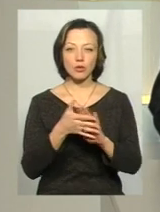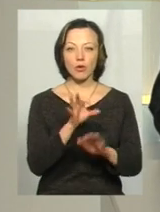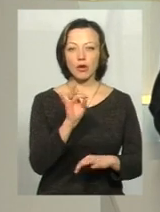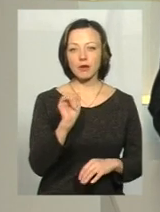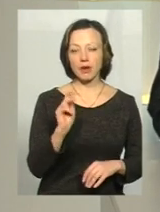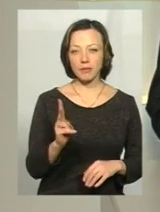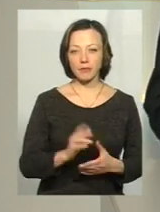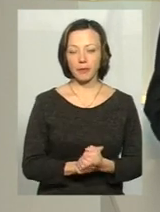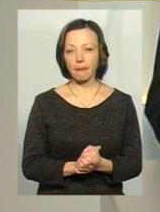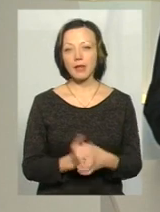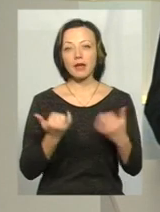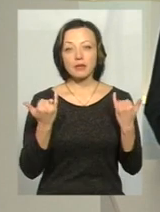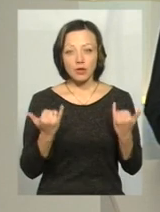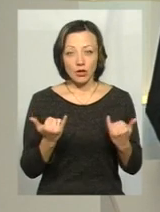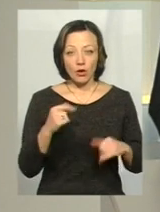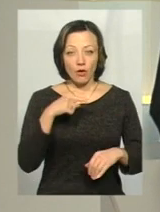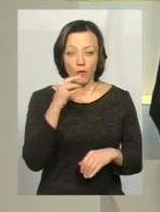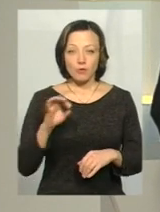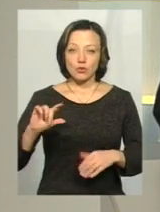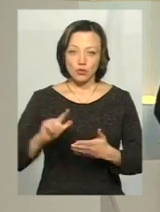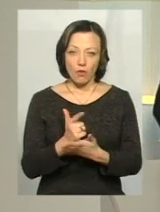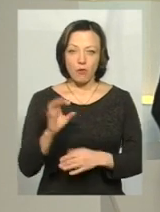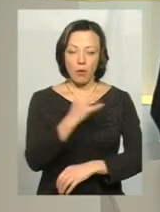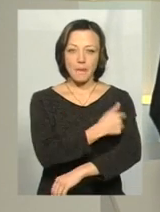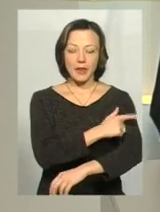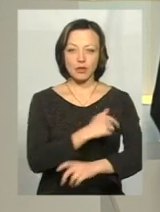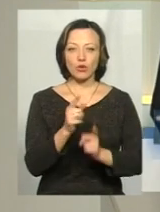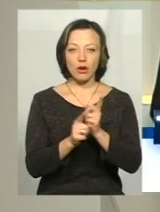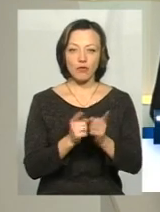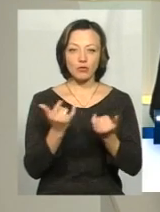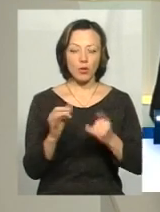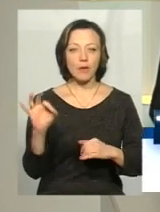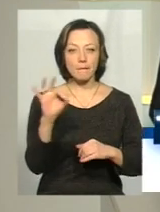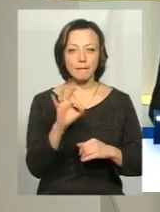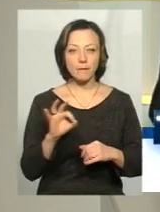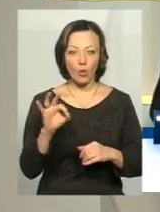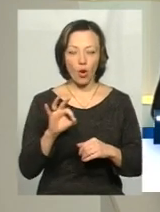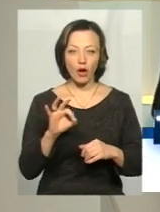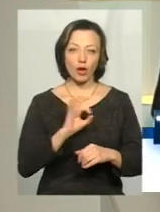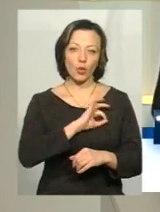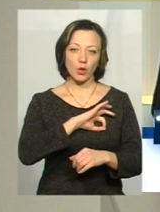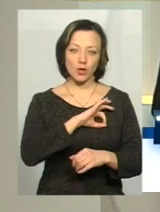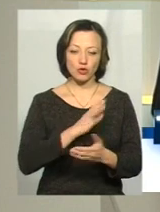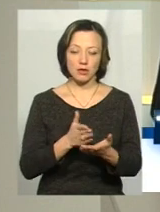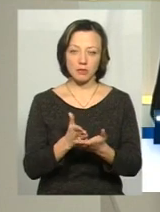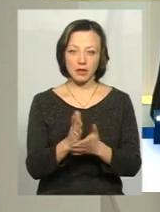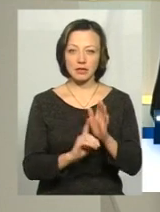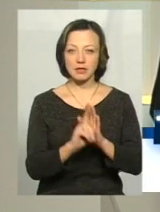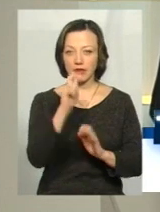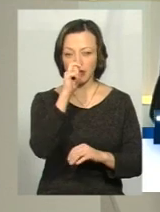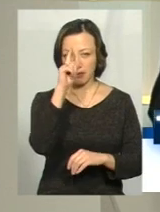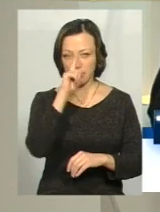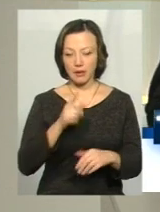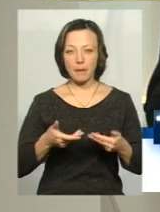жестів Ольга Рибак. Сьогодні ми говоримо знову про медичну реформу. Сьогодні про правові аспекти. Адже з квітня місяця